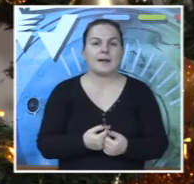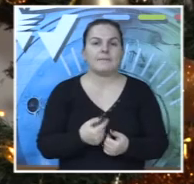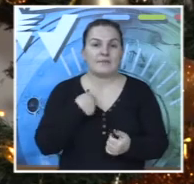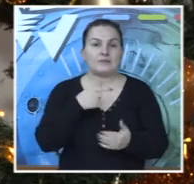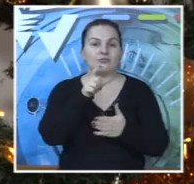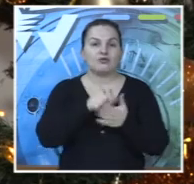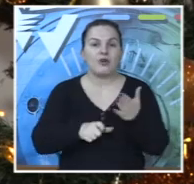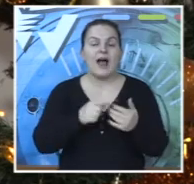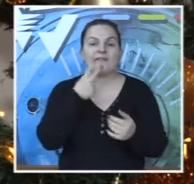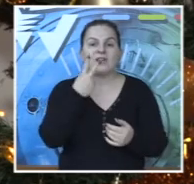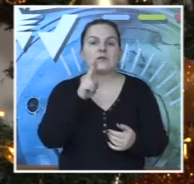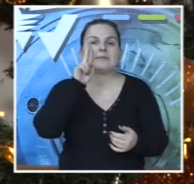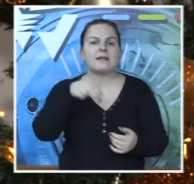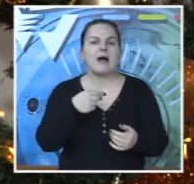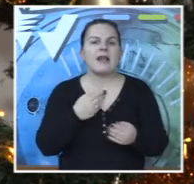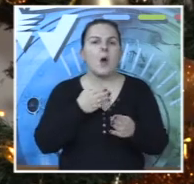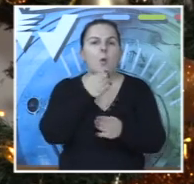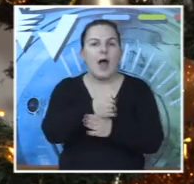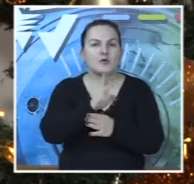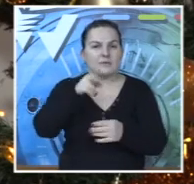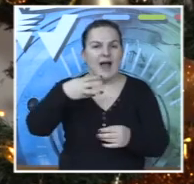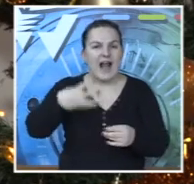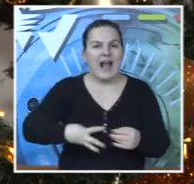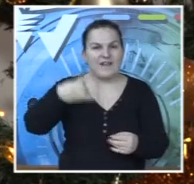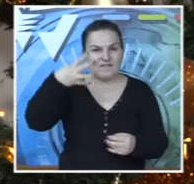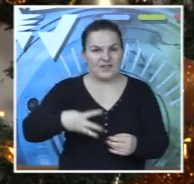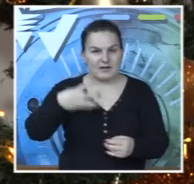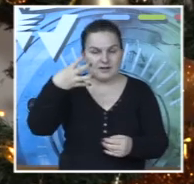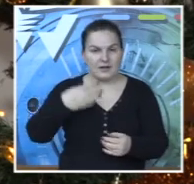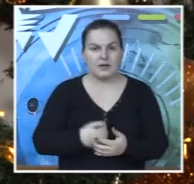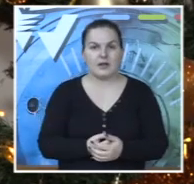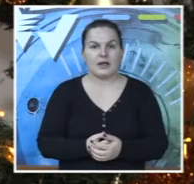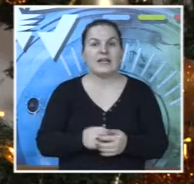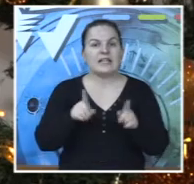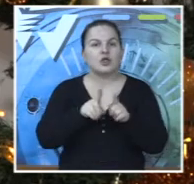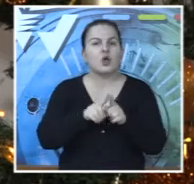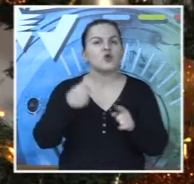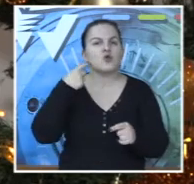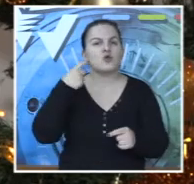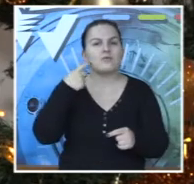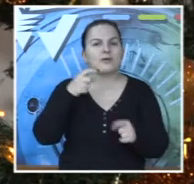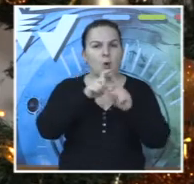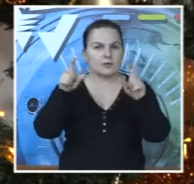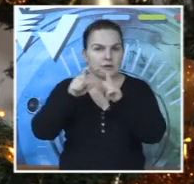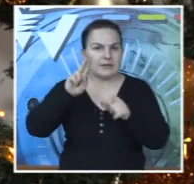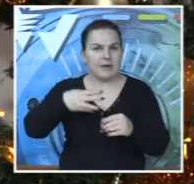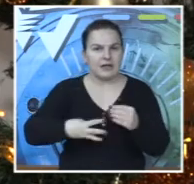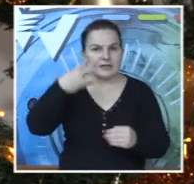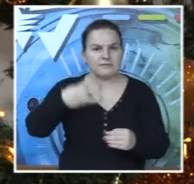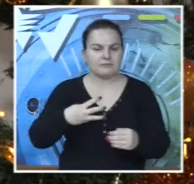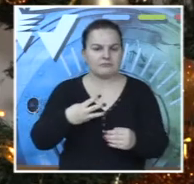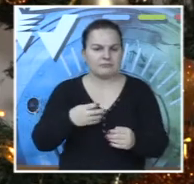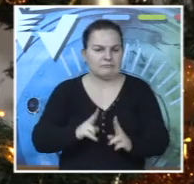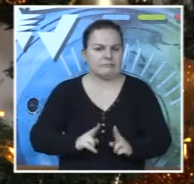za začioj biblioteke ali video sam da imaju na ulazu lift također i na zubnom ima